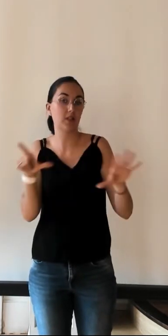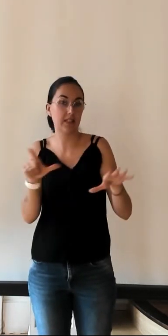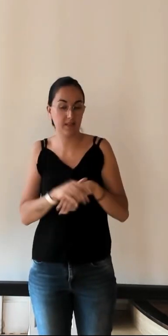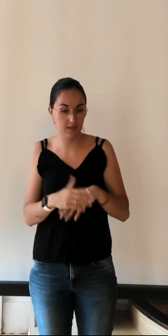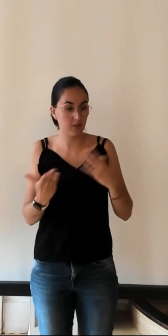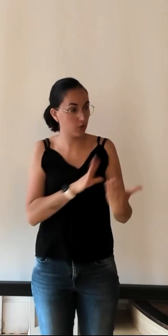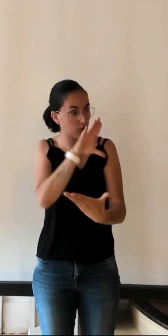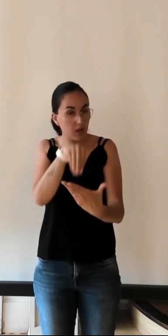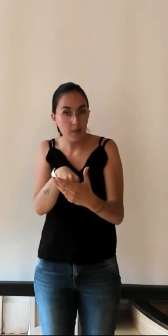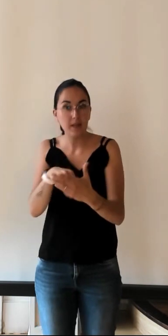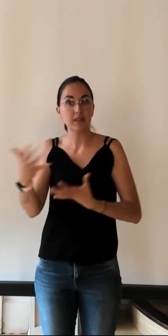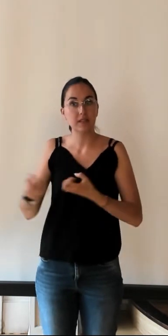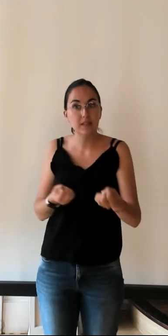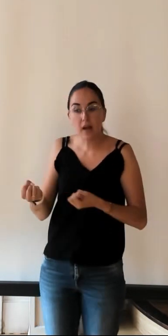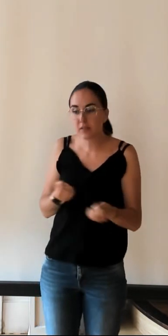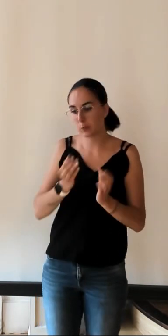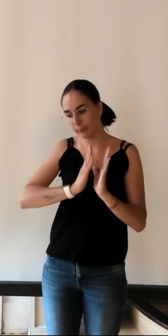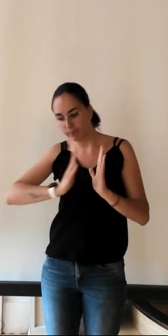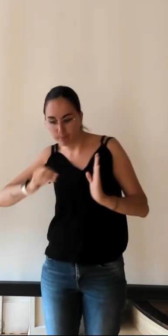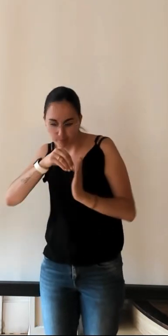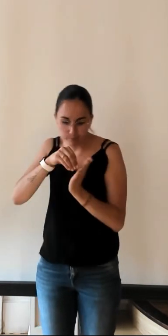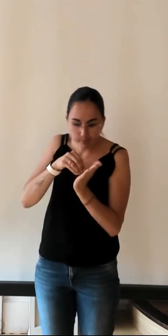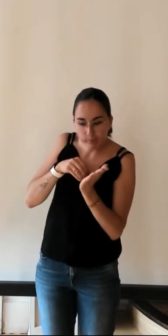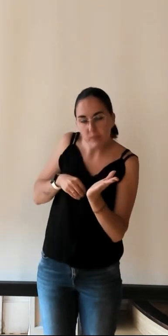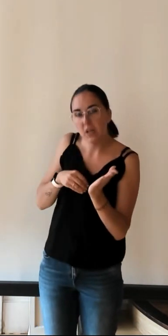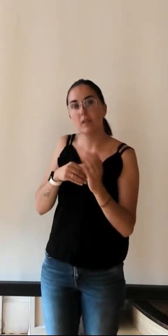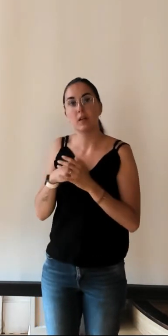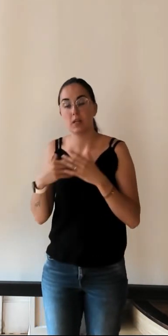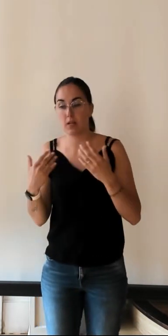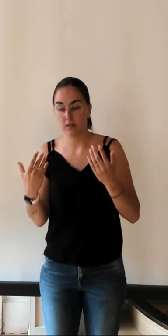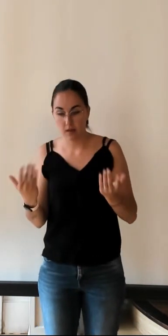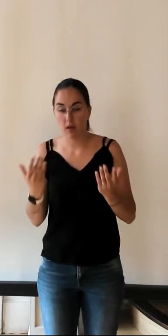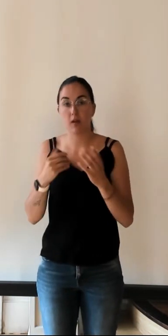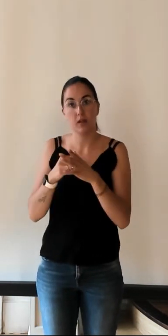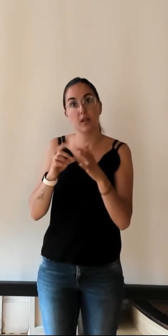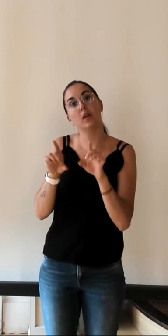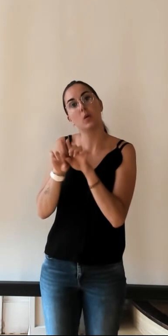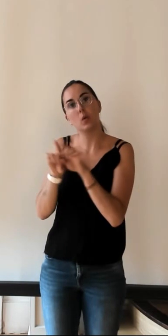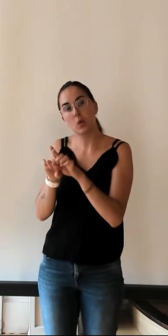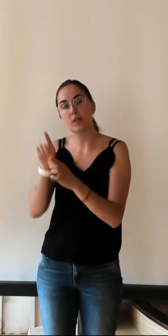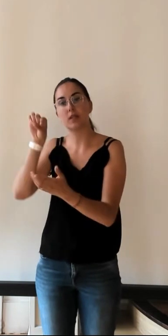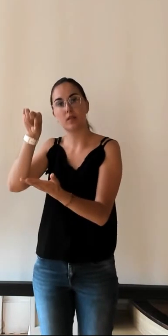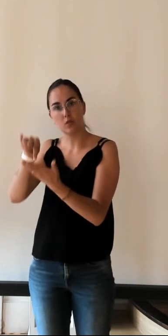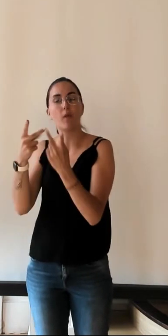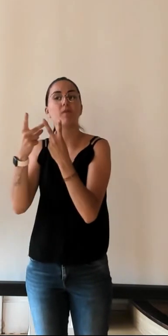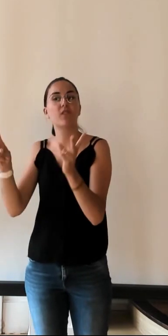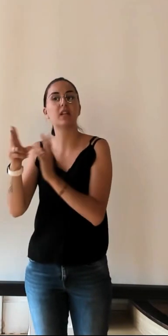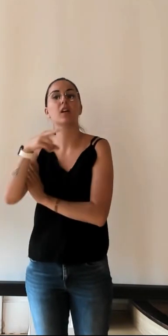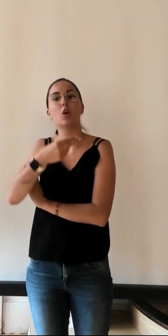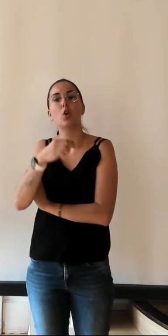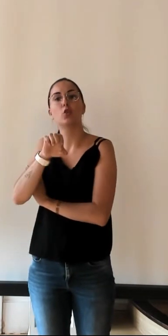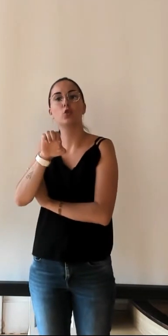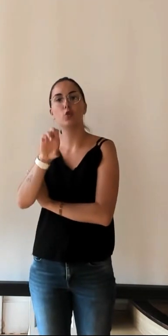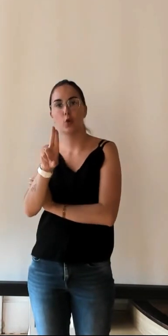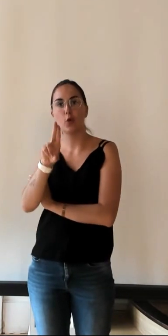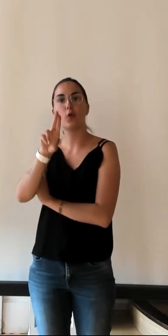de l'inventaire, notamment avec un gros travail sur le canton de Château-Renaud. Neuville-Roy. pardon, voilà. Je pensais